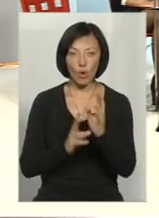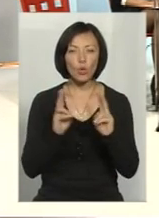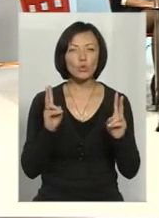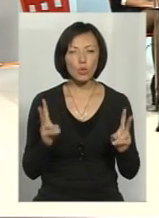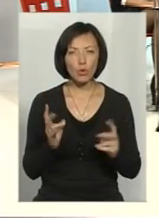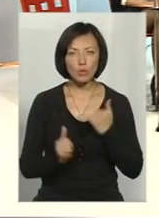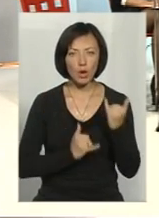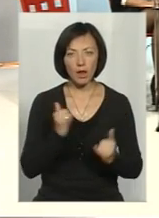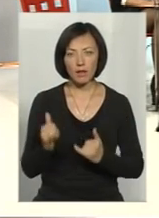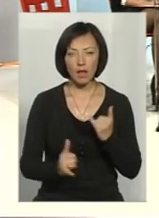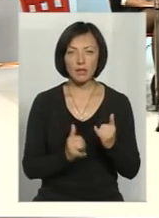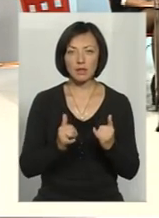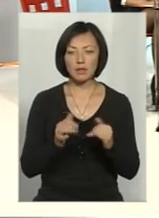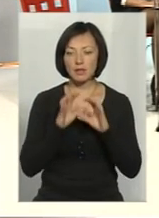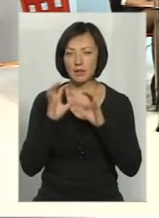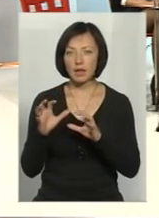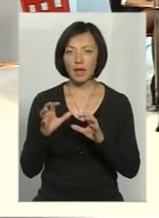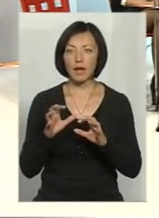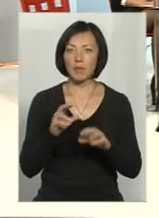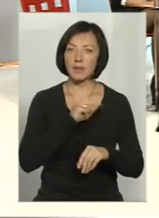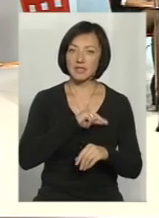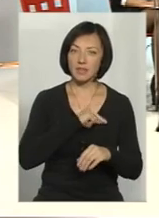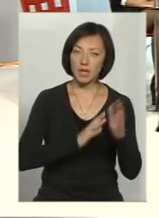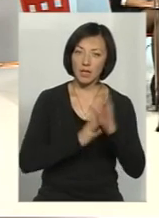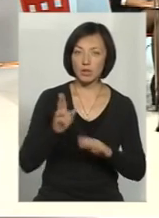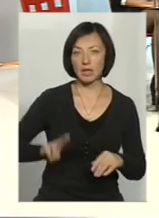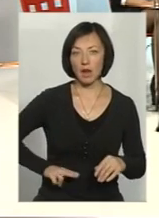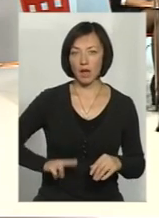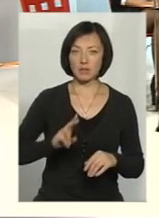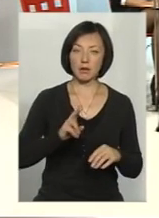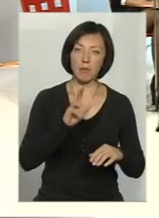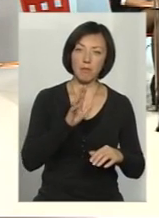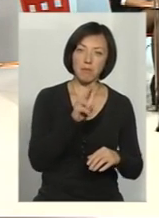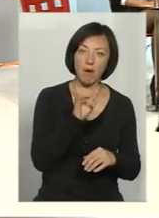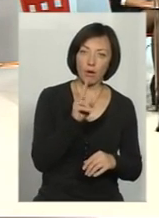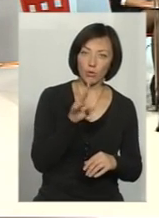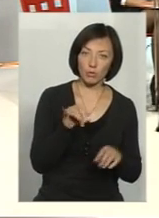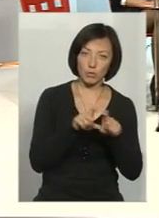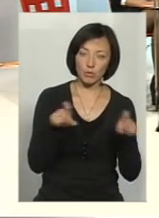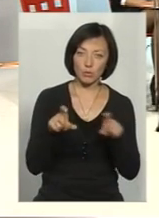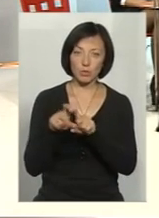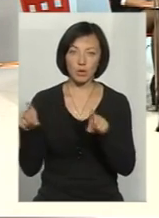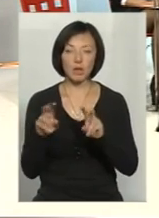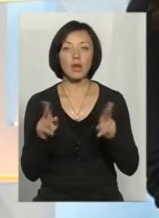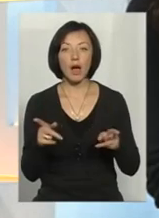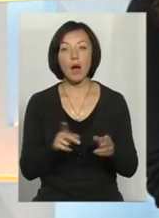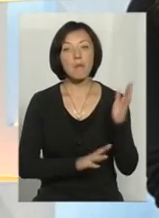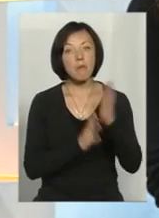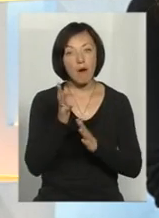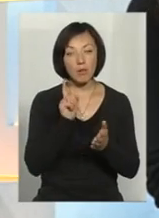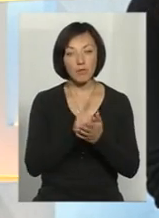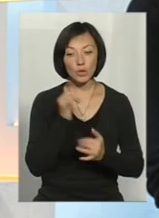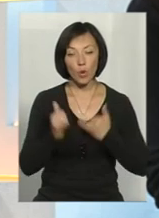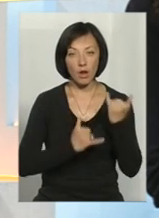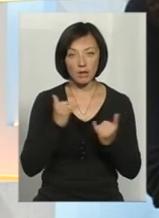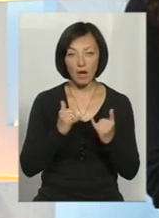Лісівники чи знову вже дирекція одного іншого парку? Як це відбуває? Парк само собою повинен доглядати